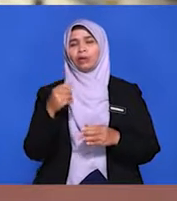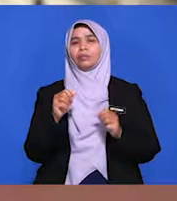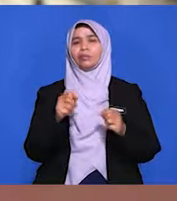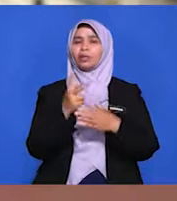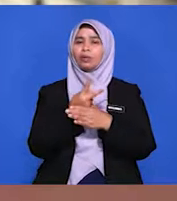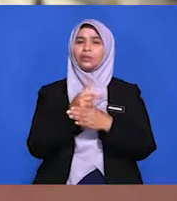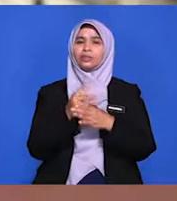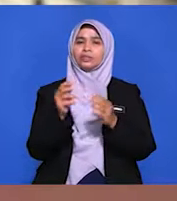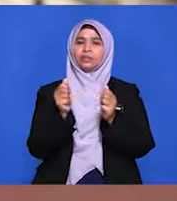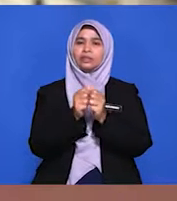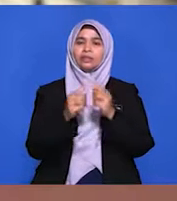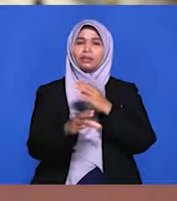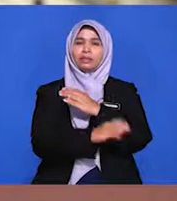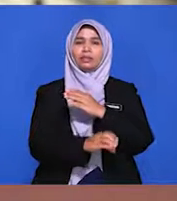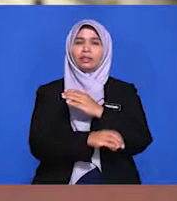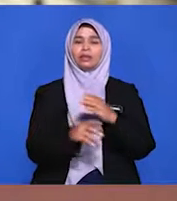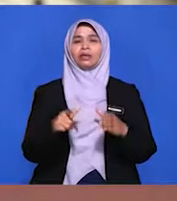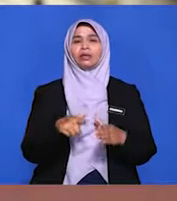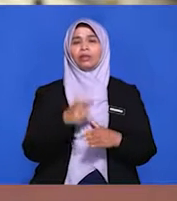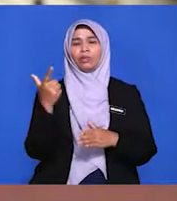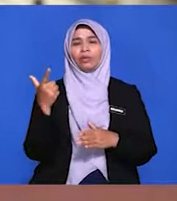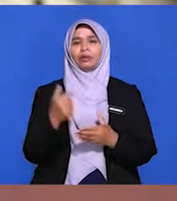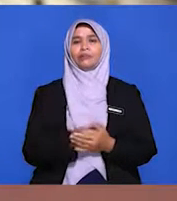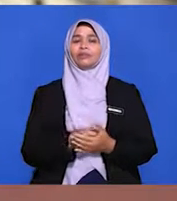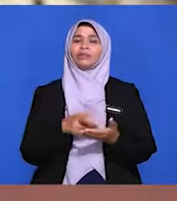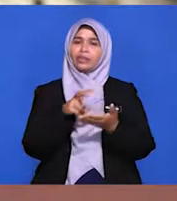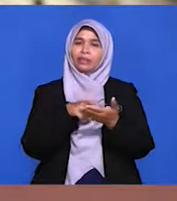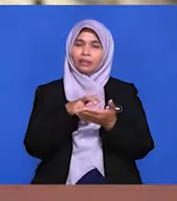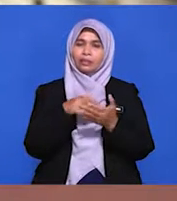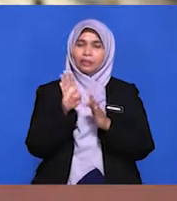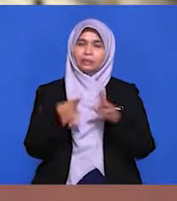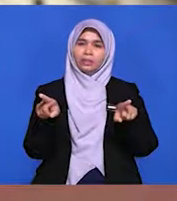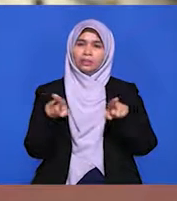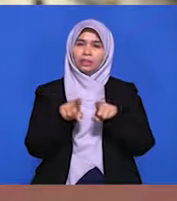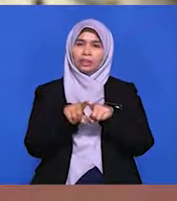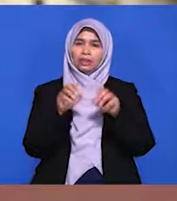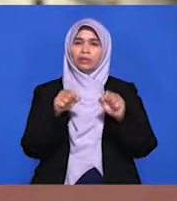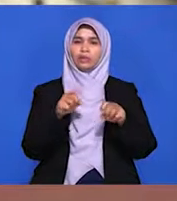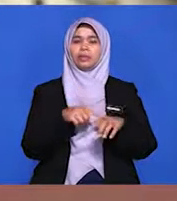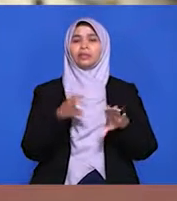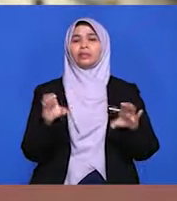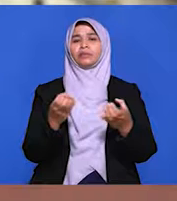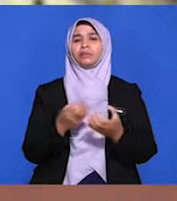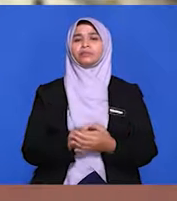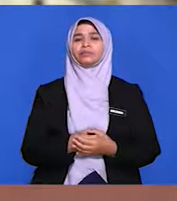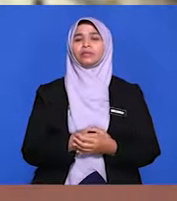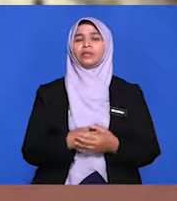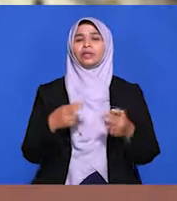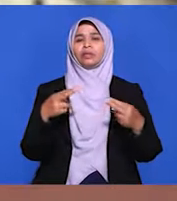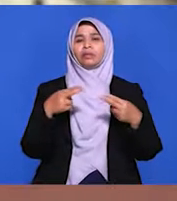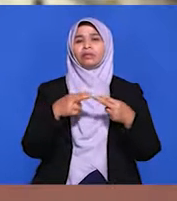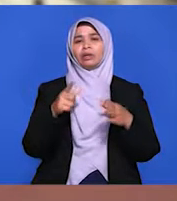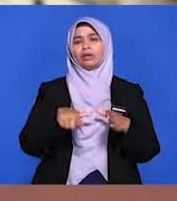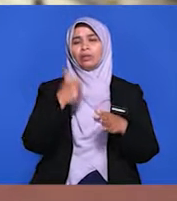boleh dilakukan. Penyelidikan bersama juga boleh dijalankan. Tegasnya, hubungan luar menjadi